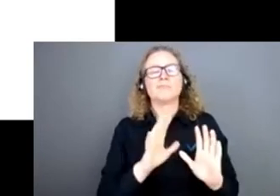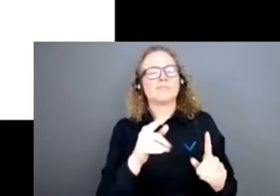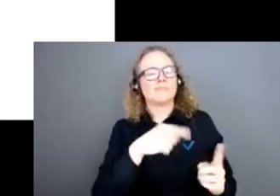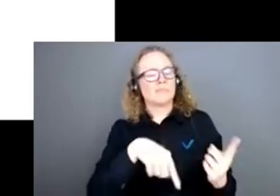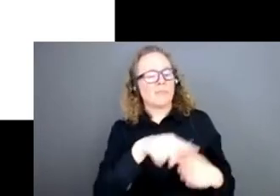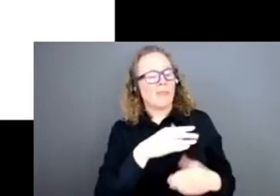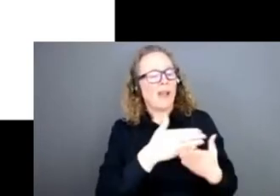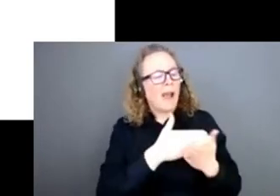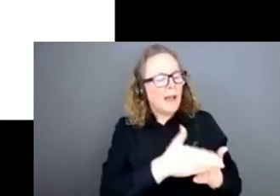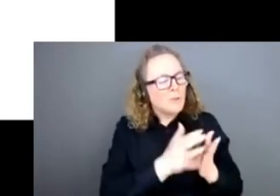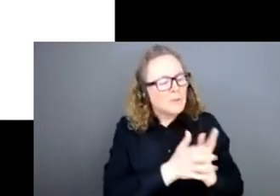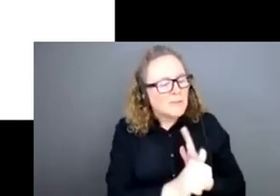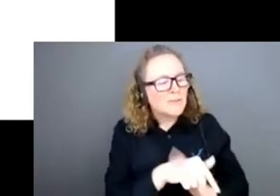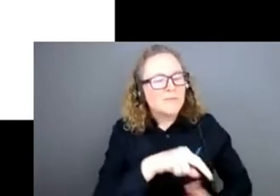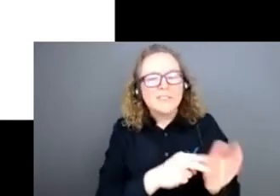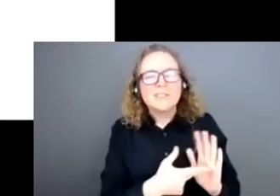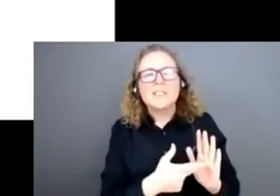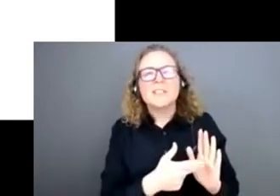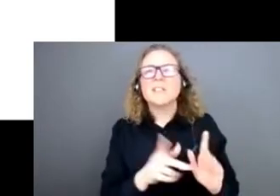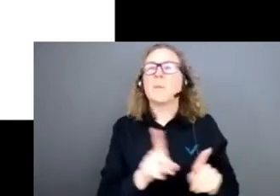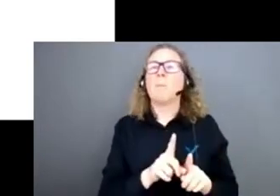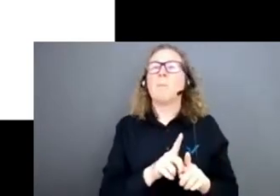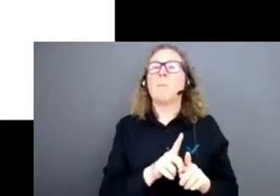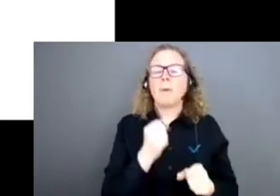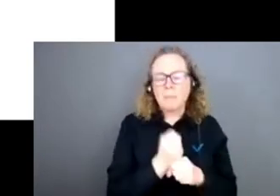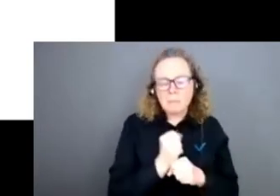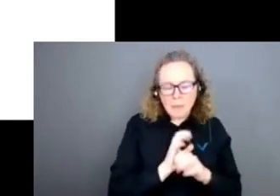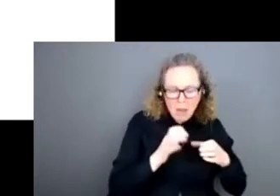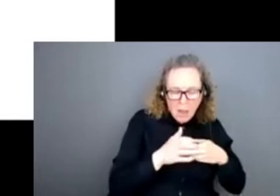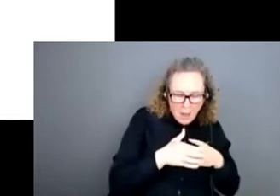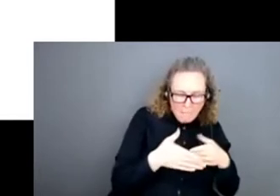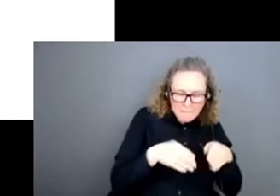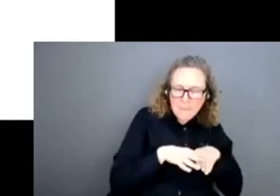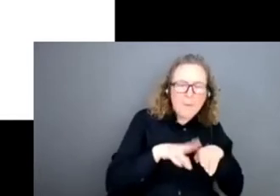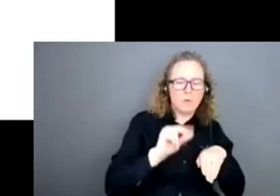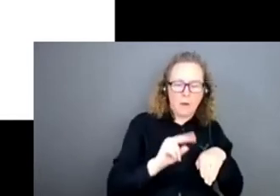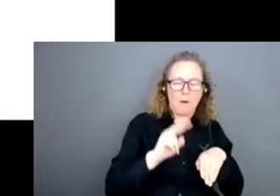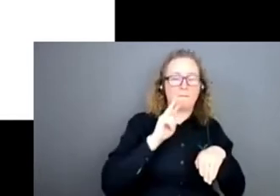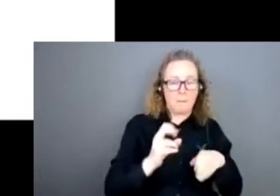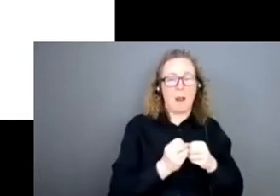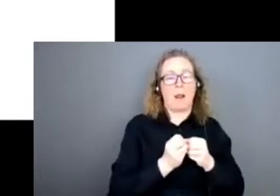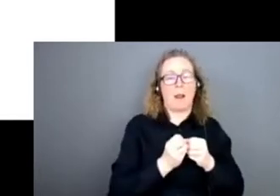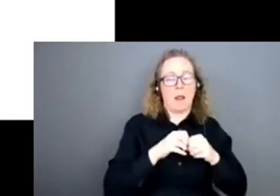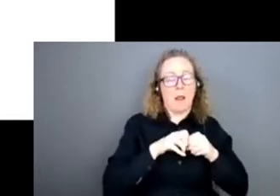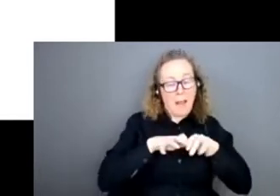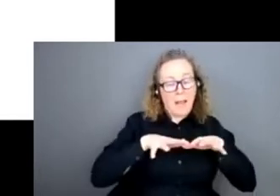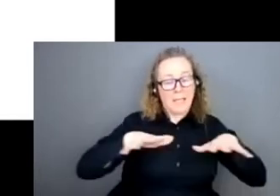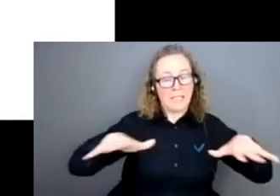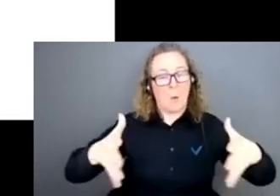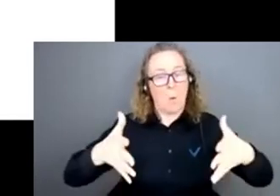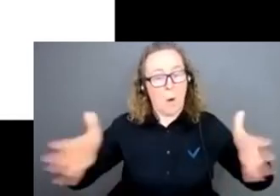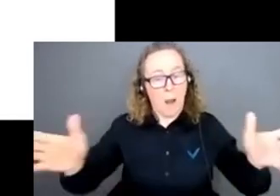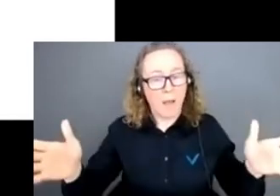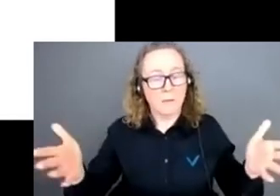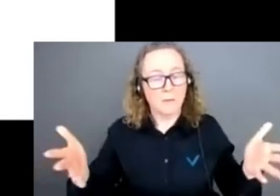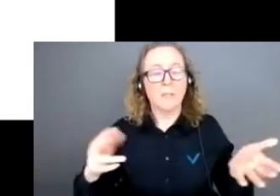fondation qui travaille dans son coin, c'est un vrai réseau multipolaire et c'est un réseau qui s'est